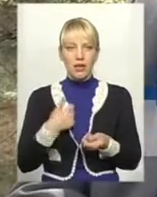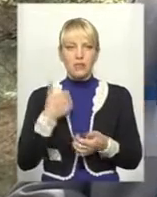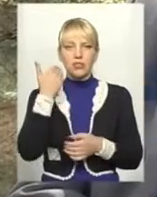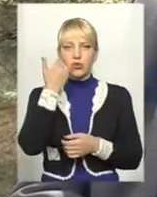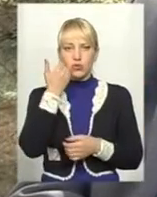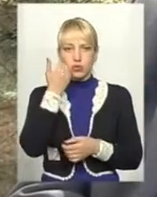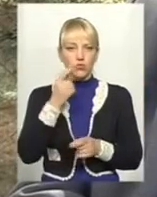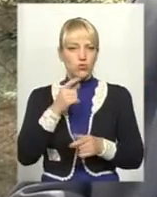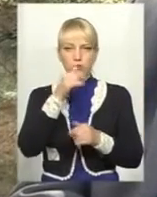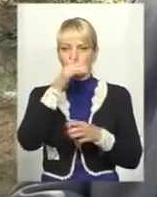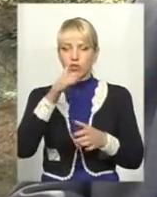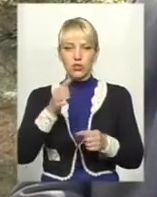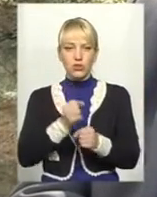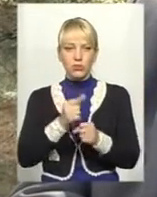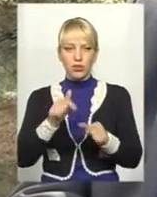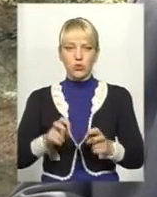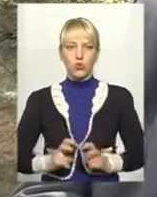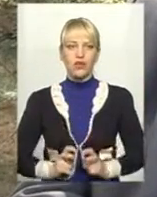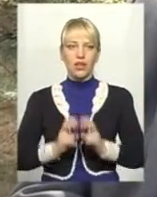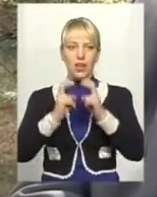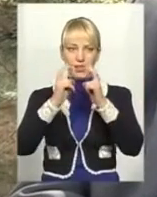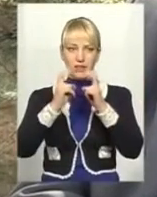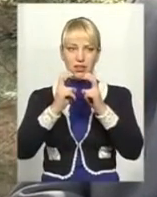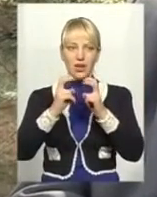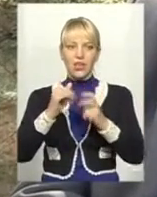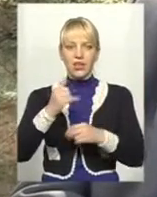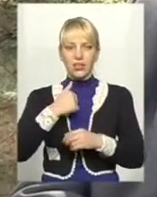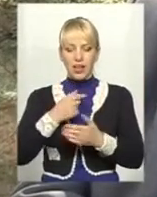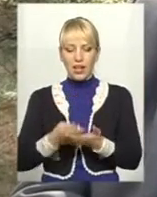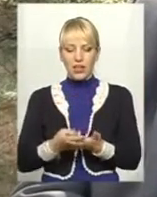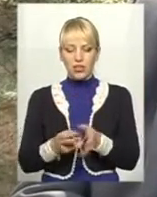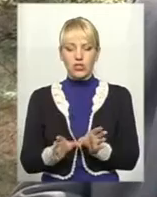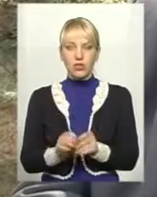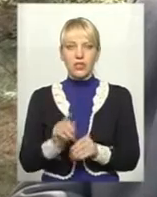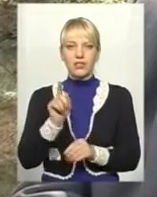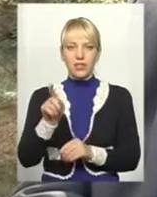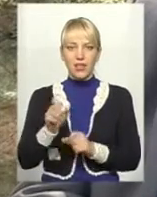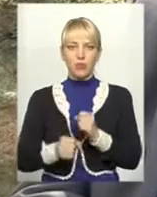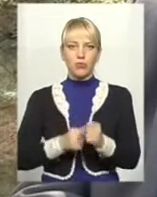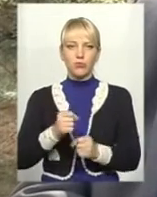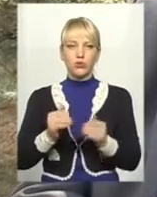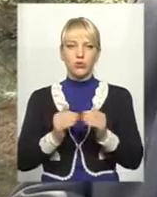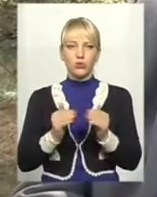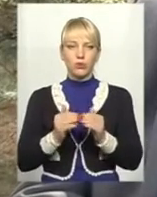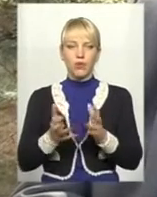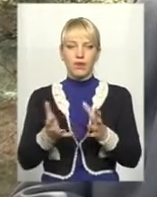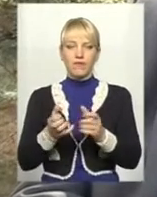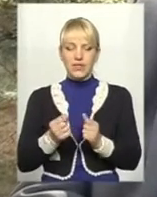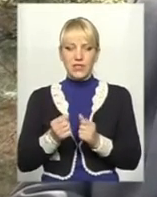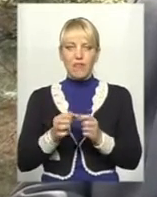Невже тут не можна зробити ліфта? І я, лежачи разом з нею, побіг додому, взяв рулетку,